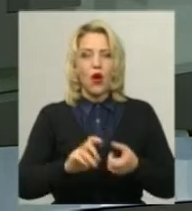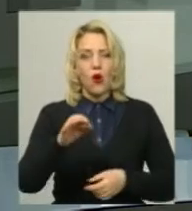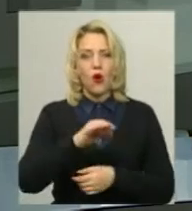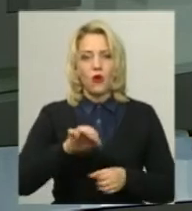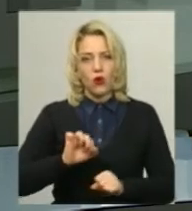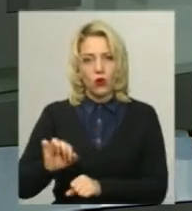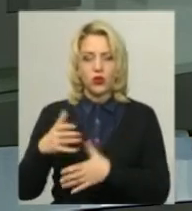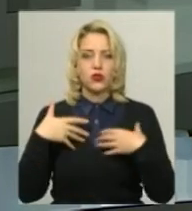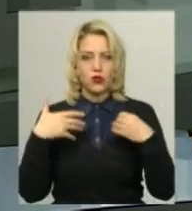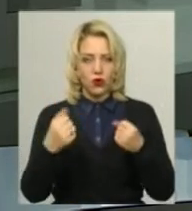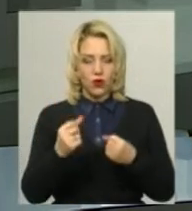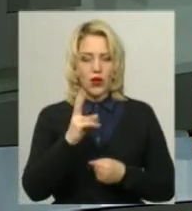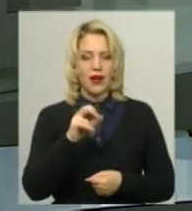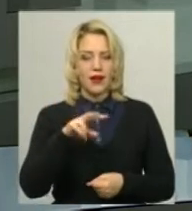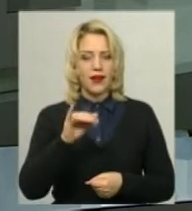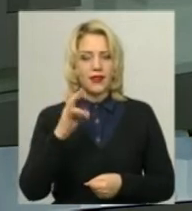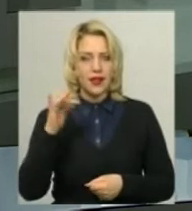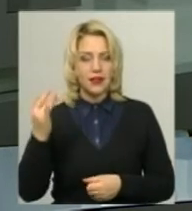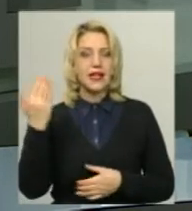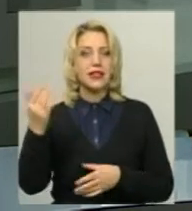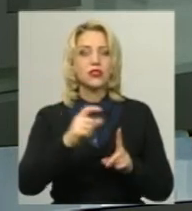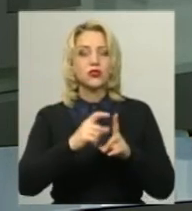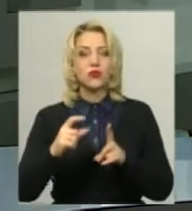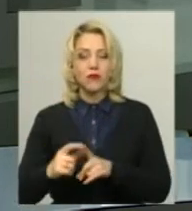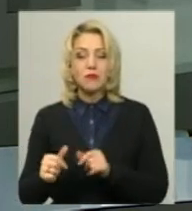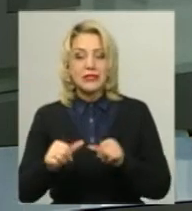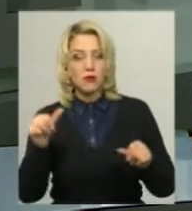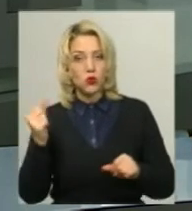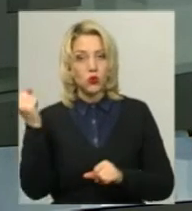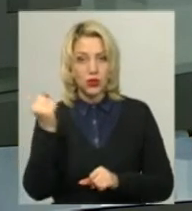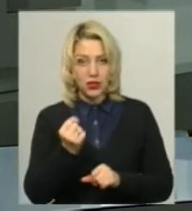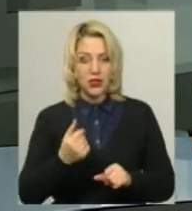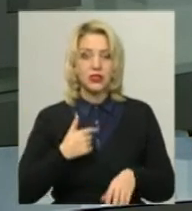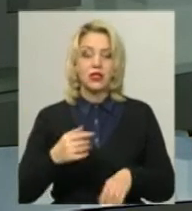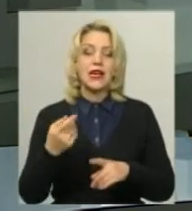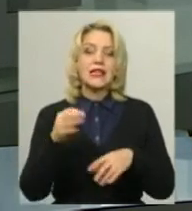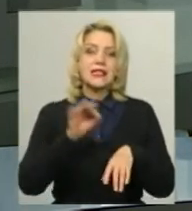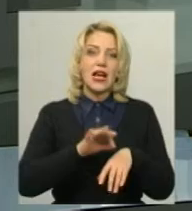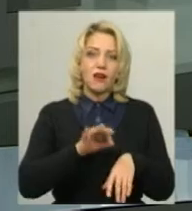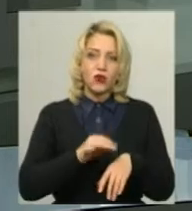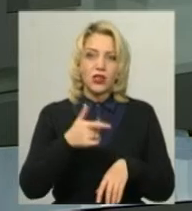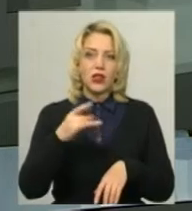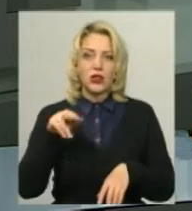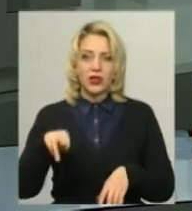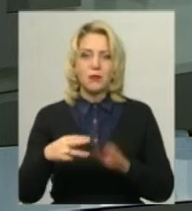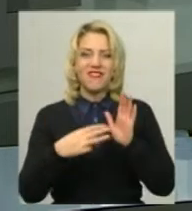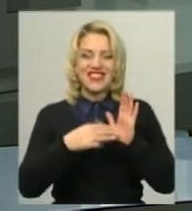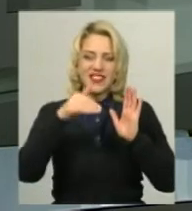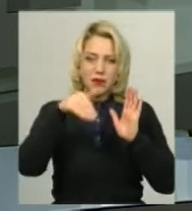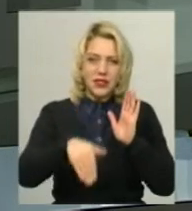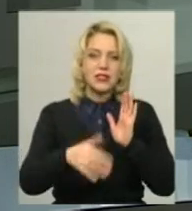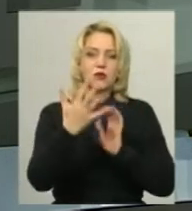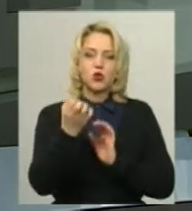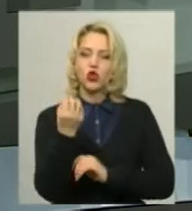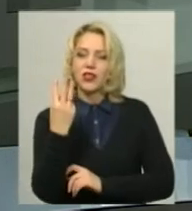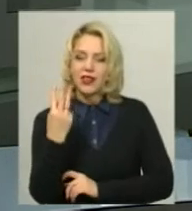України Лариса Калінер. За її словами, за минулий тиждень в області на грип захворіли 8 513 осіб, із них